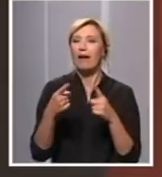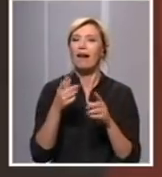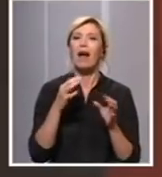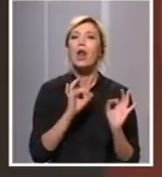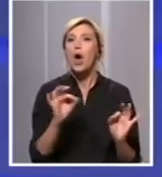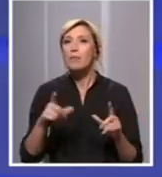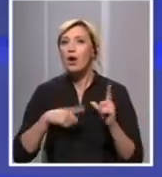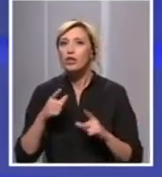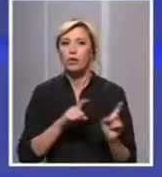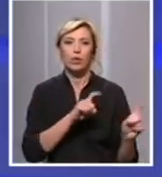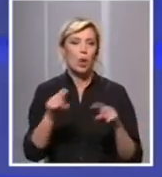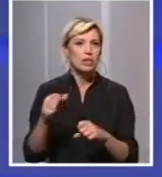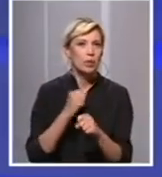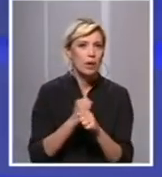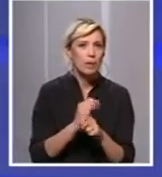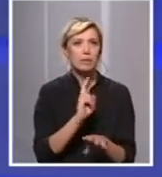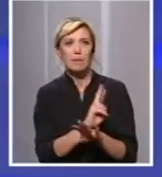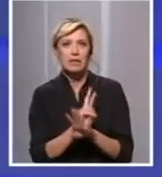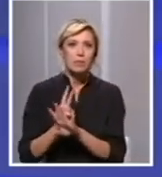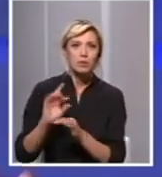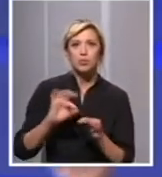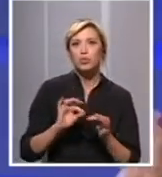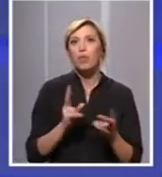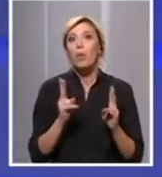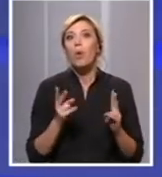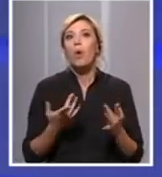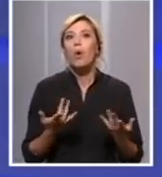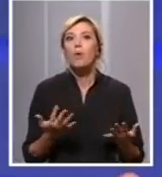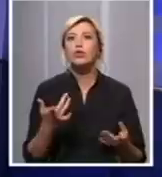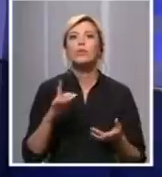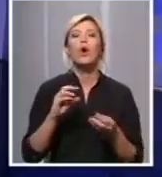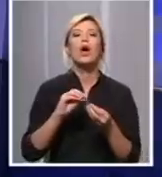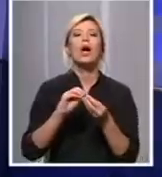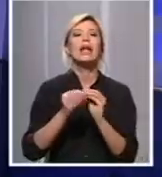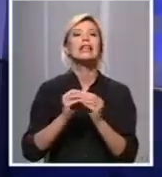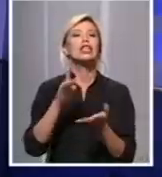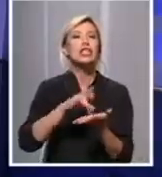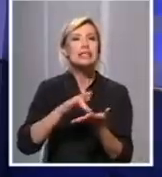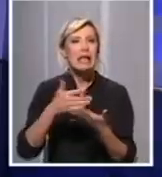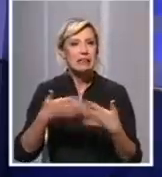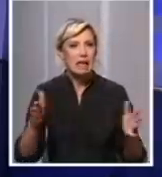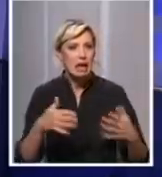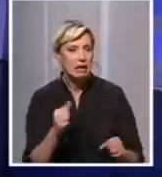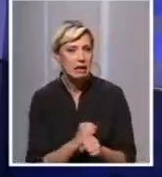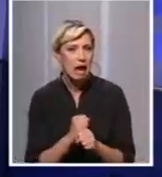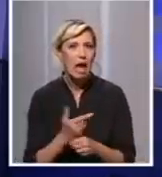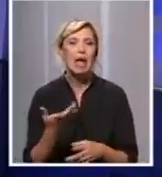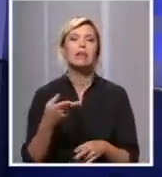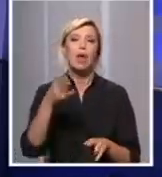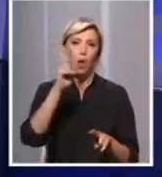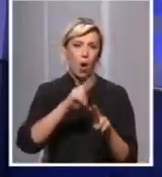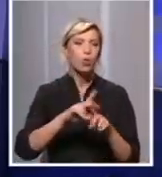posao, trudimo se da se sačuvamo koliko možemo. Rade i tržni centri. Videli smo odluka je također mora da se nosi